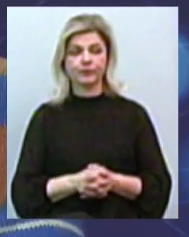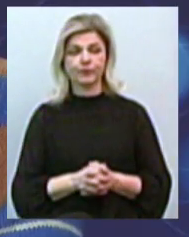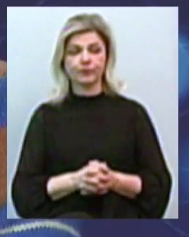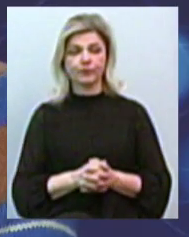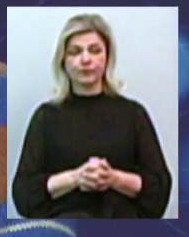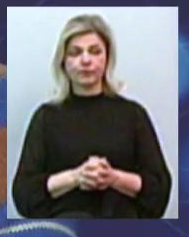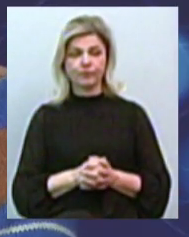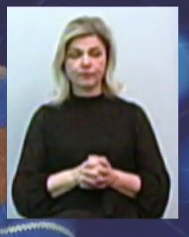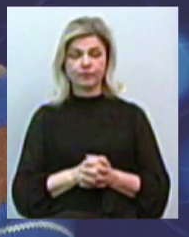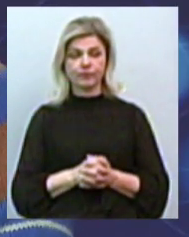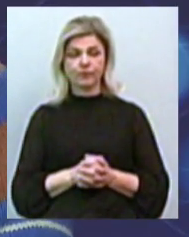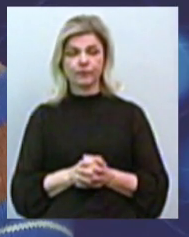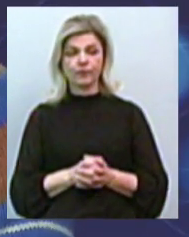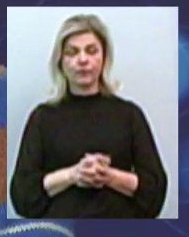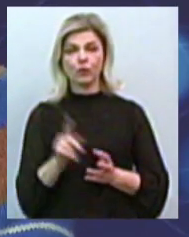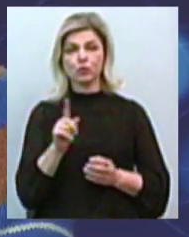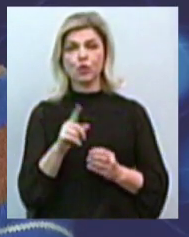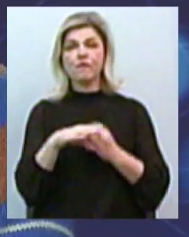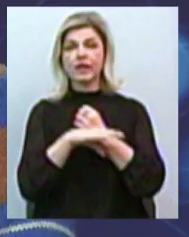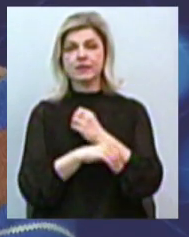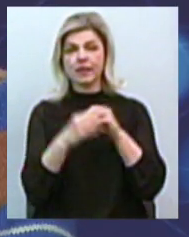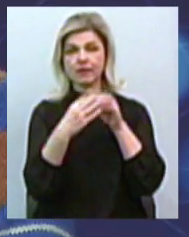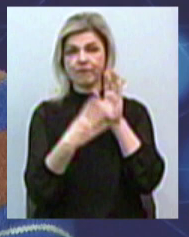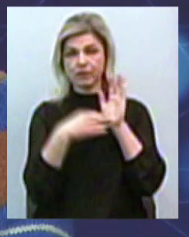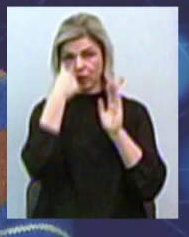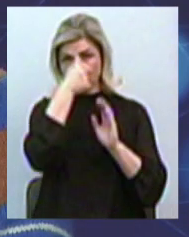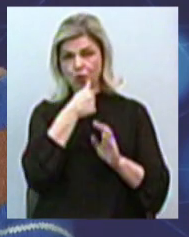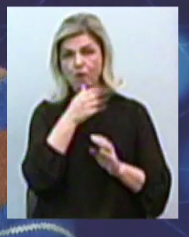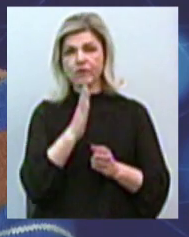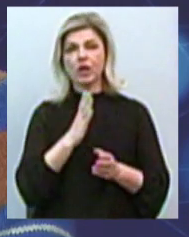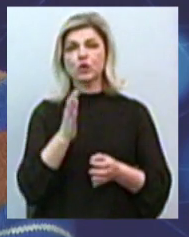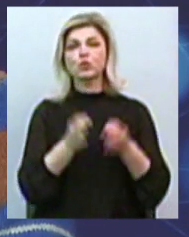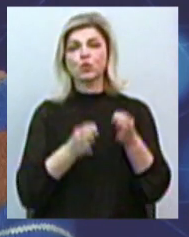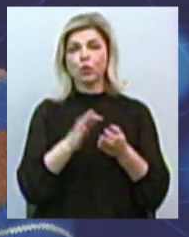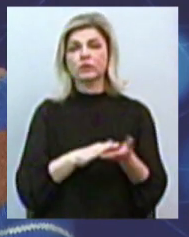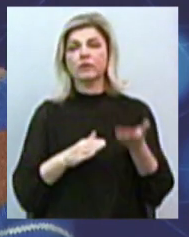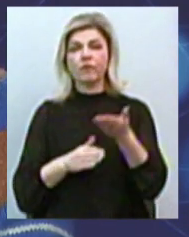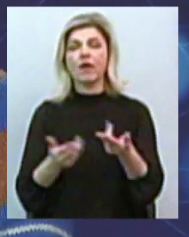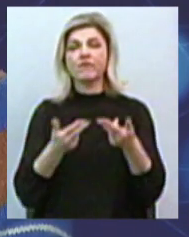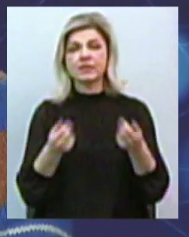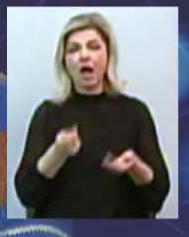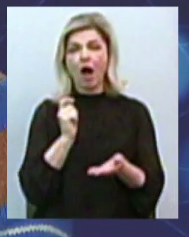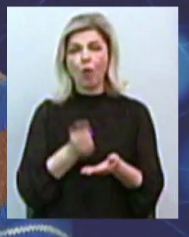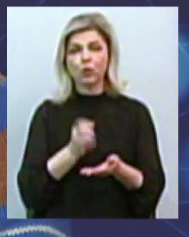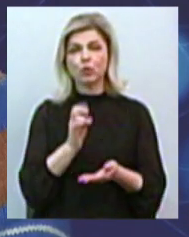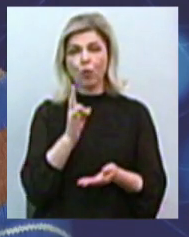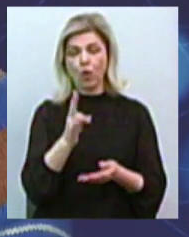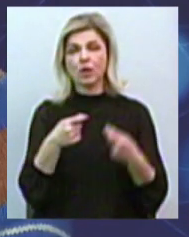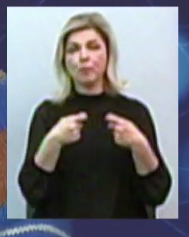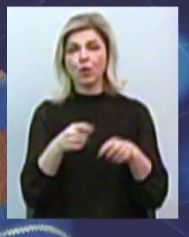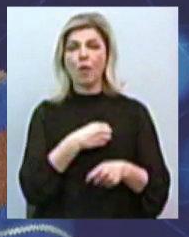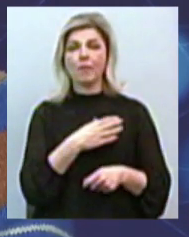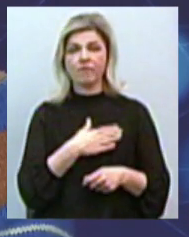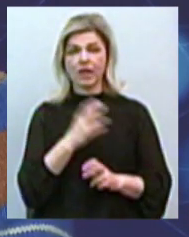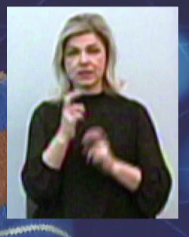наприкінці 19-го року було подано в суд про визнання аукціону з продажу майна апарат МСЗ